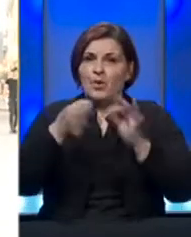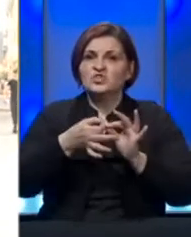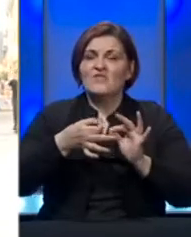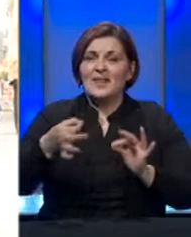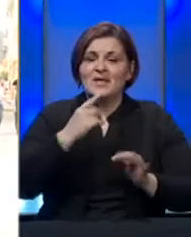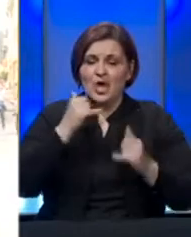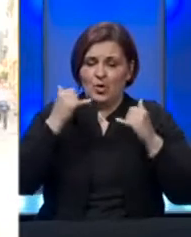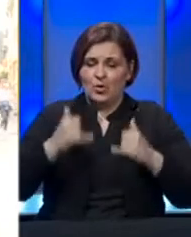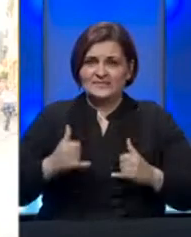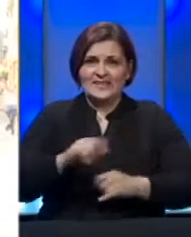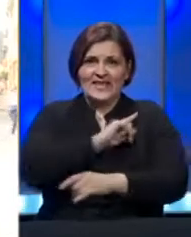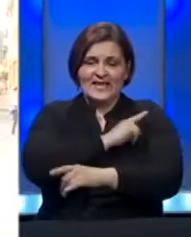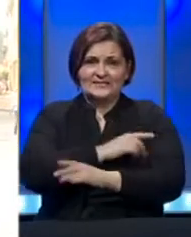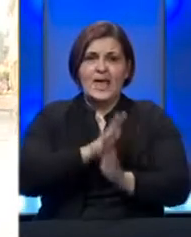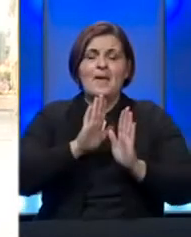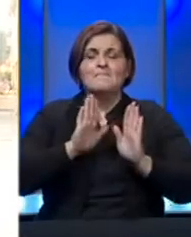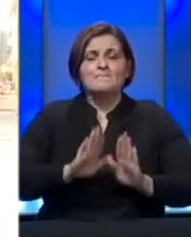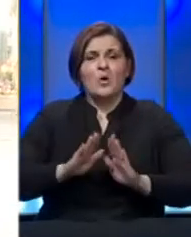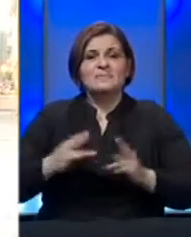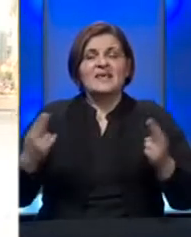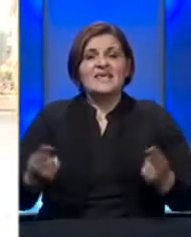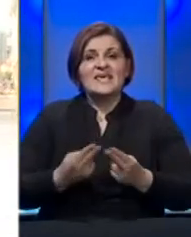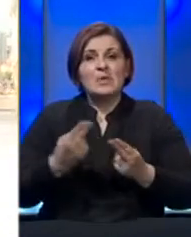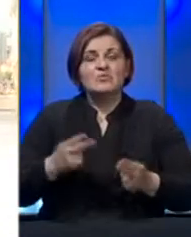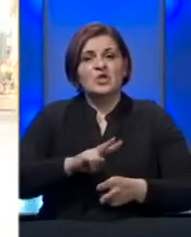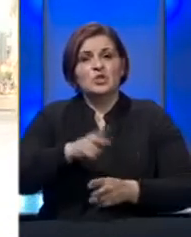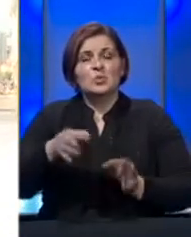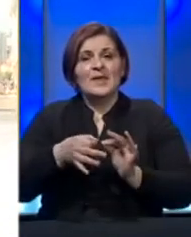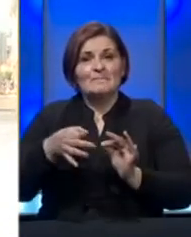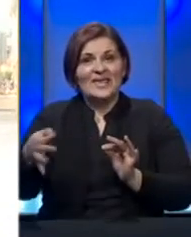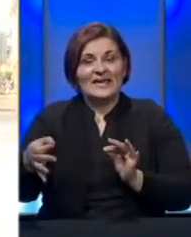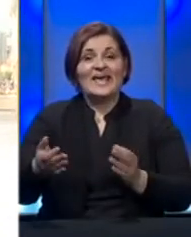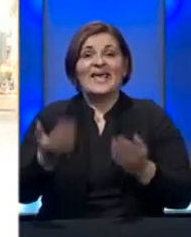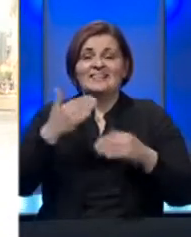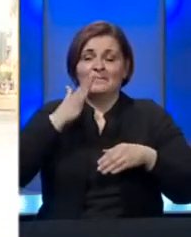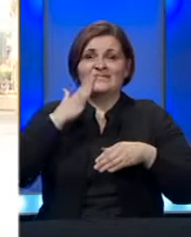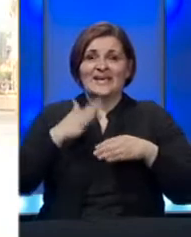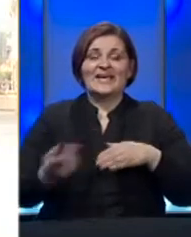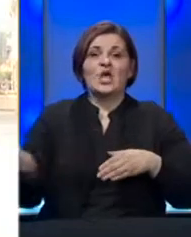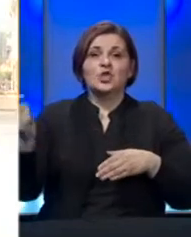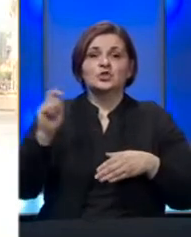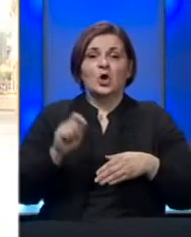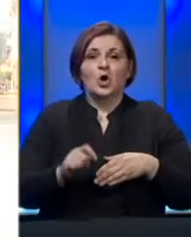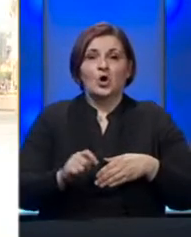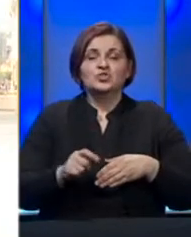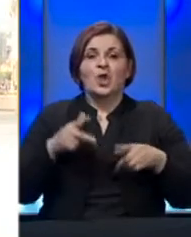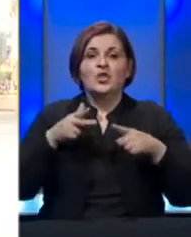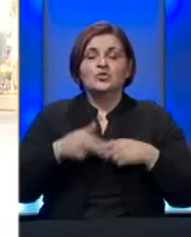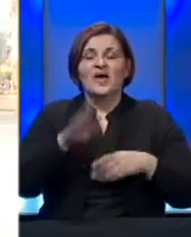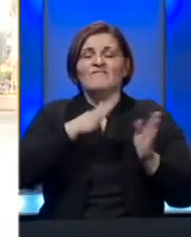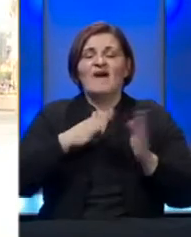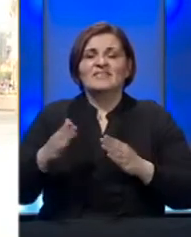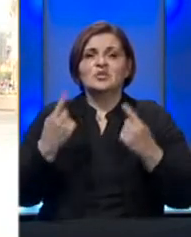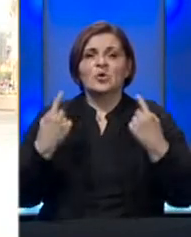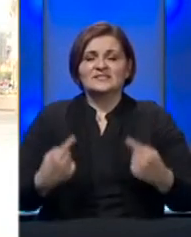koje su trenutno na stazi, postepeno će se ublažavati i ostale mjere da bi se u konačnici došlo do ukidanja vanrednog